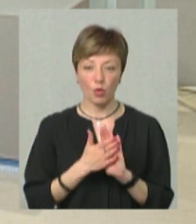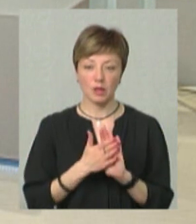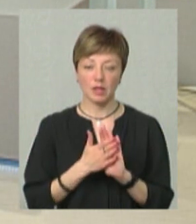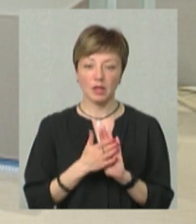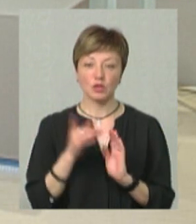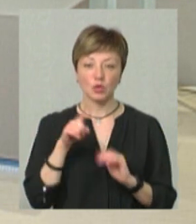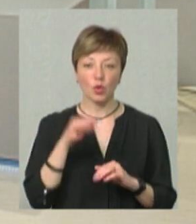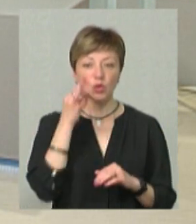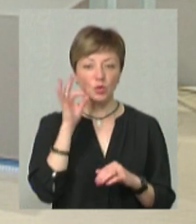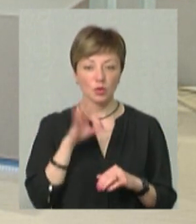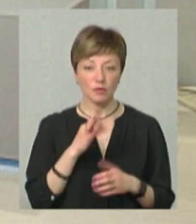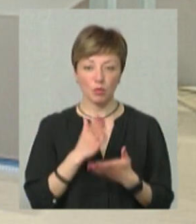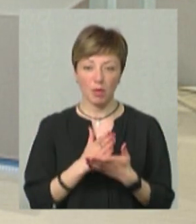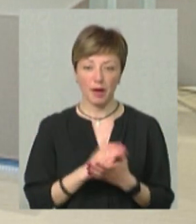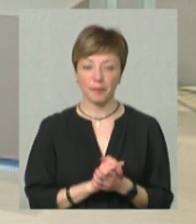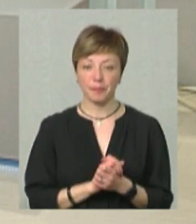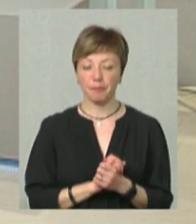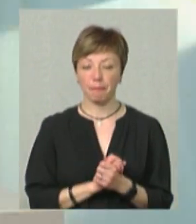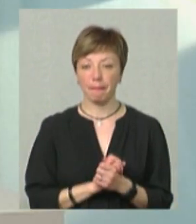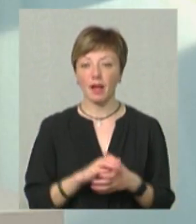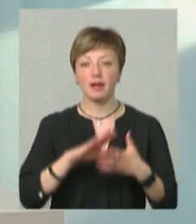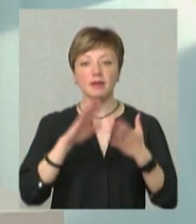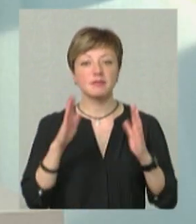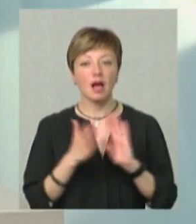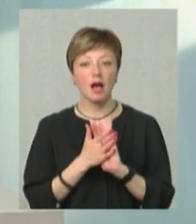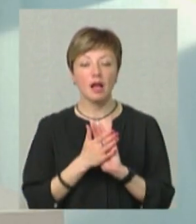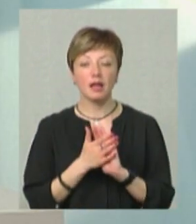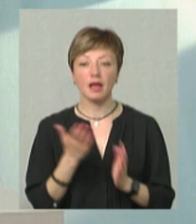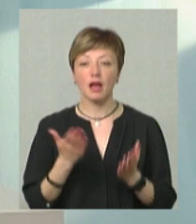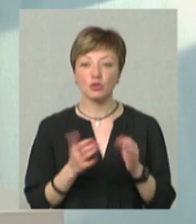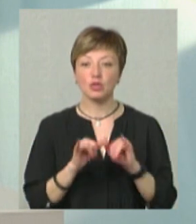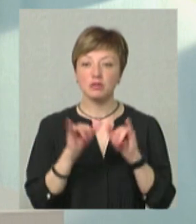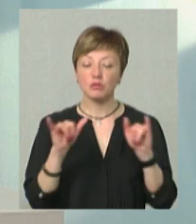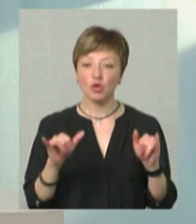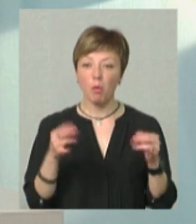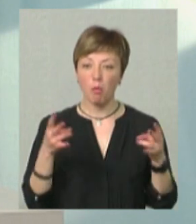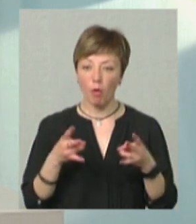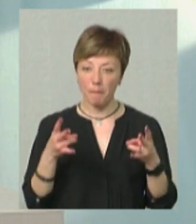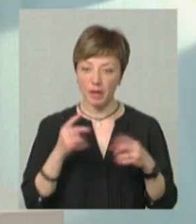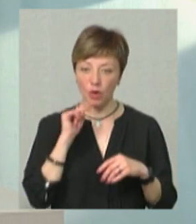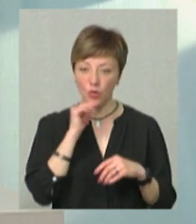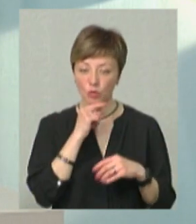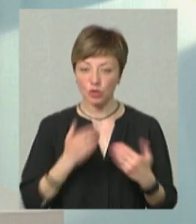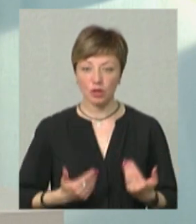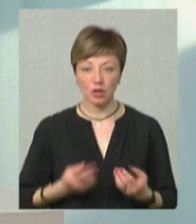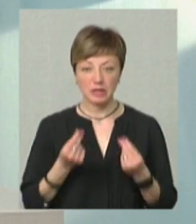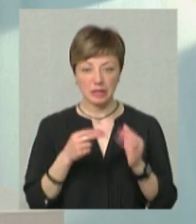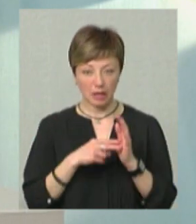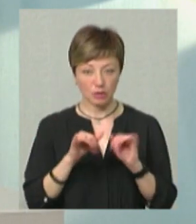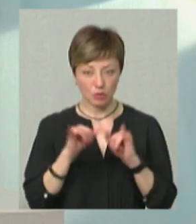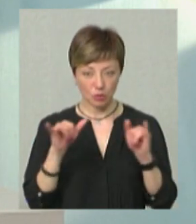власне, із того досвіду, який вона має. А взагалі, якщо збільшився попит на економ житло, то чи зросла ціна на нього?